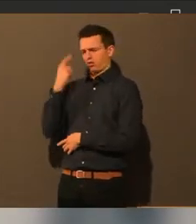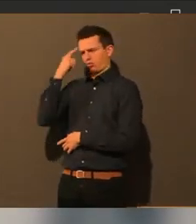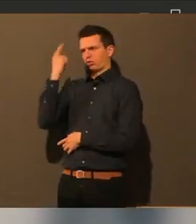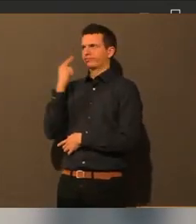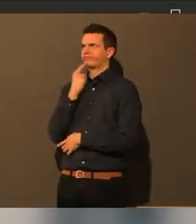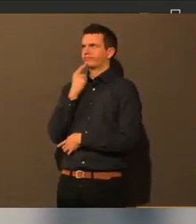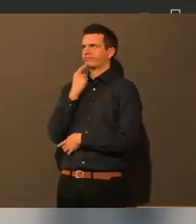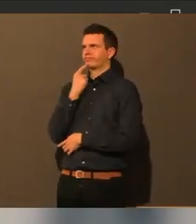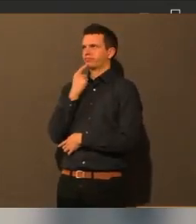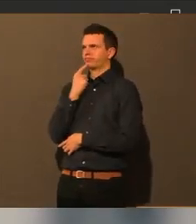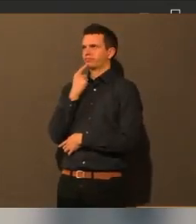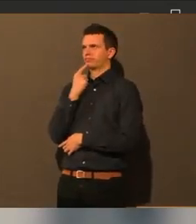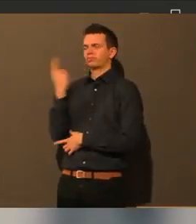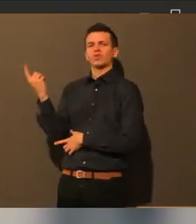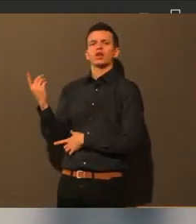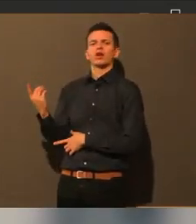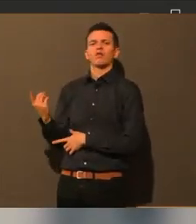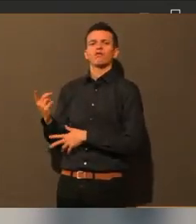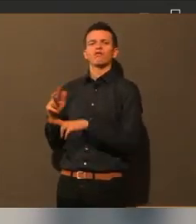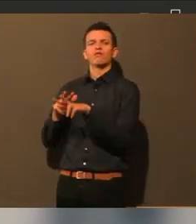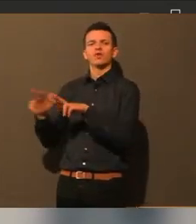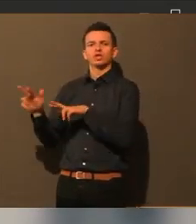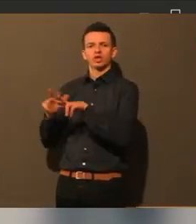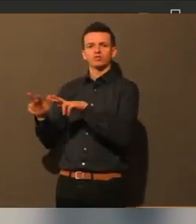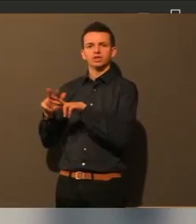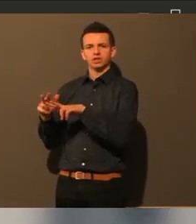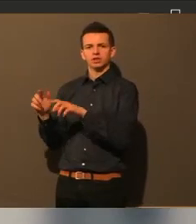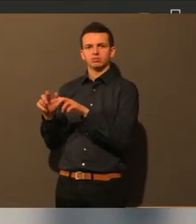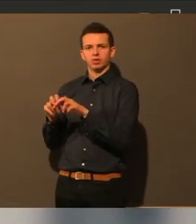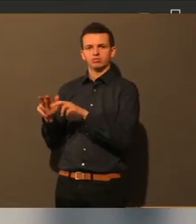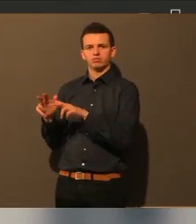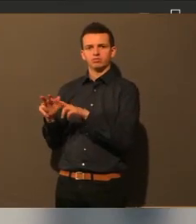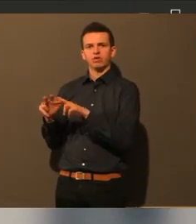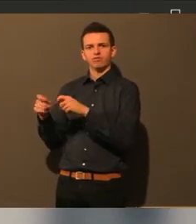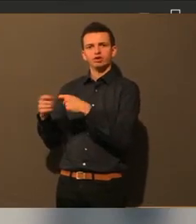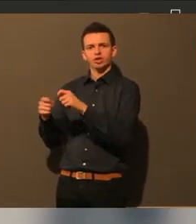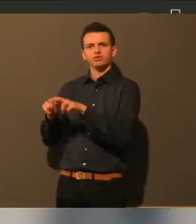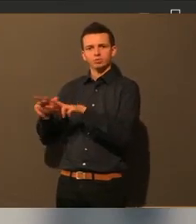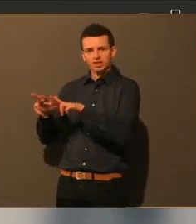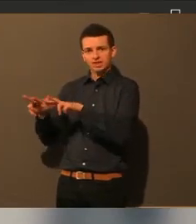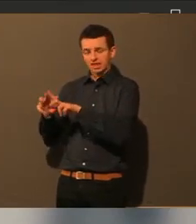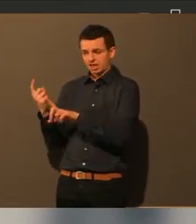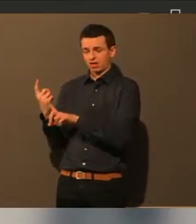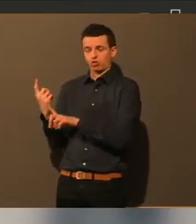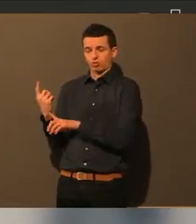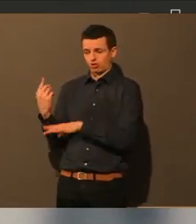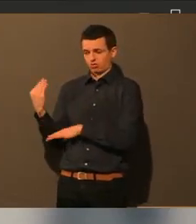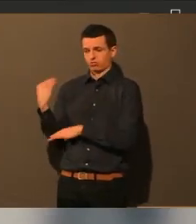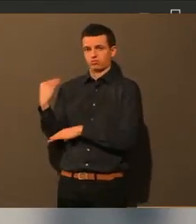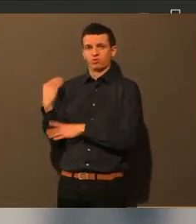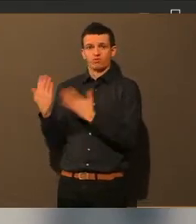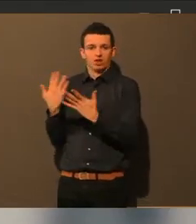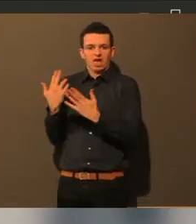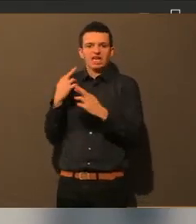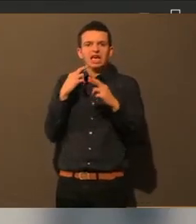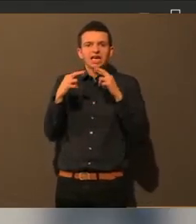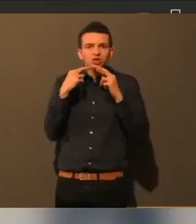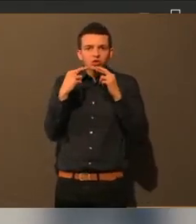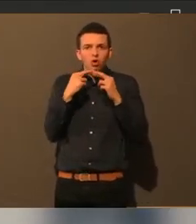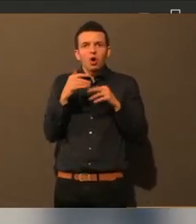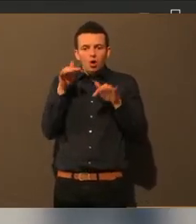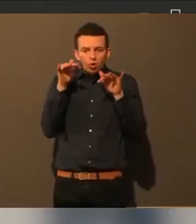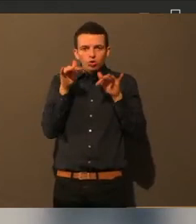Gaststätten anmieten. Ich glaube, das war damals der Aufhänger. Aber wir werden uns das noch mal anschauen und werden vor allem auch noch mal schauen, welche